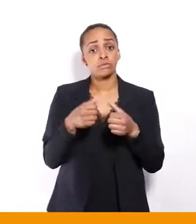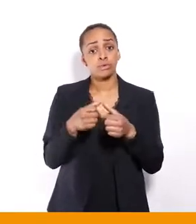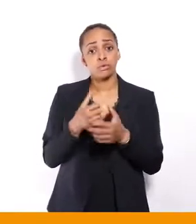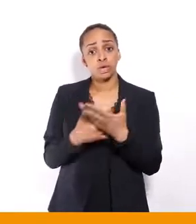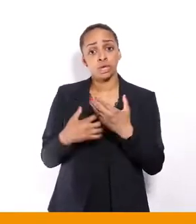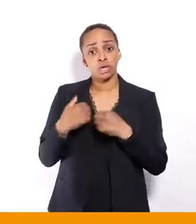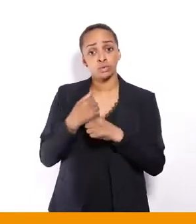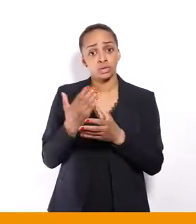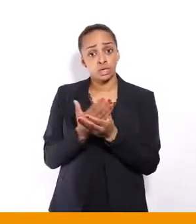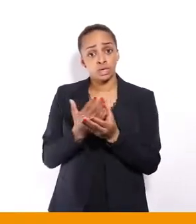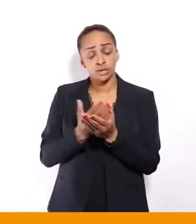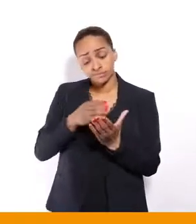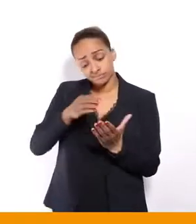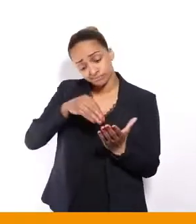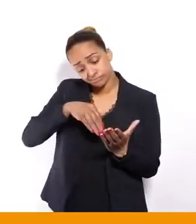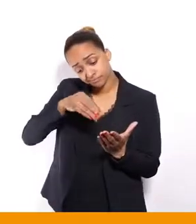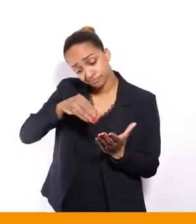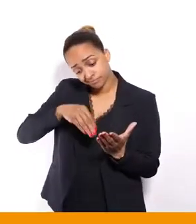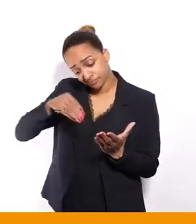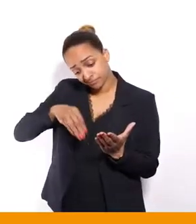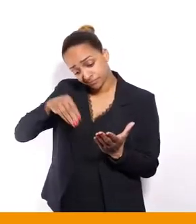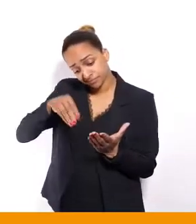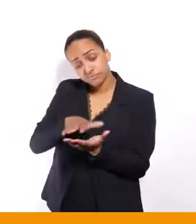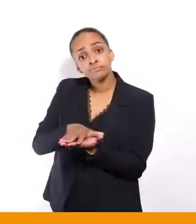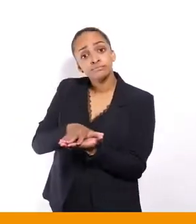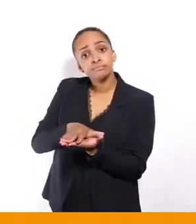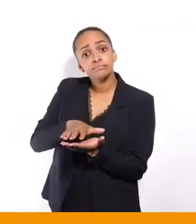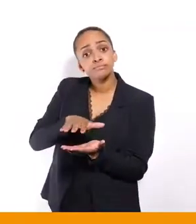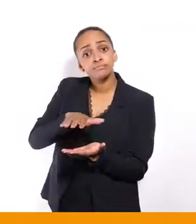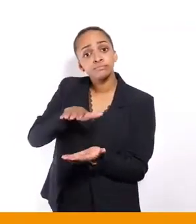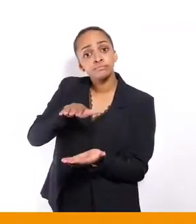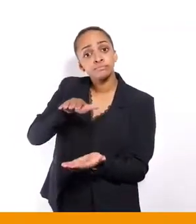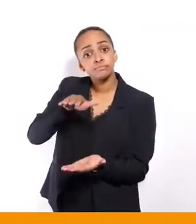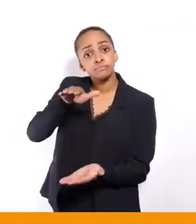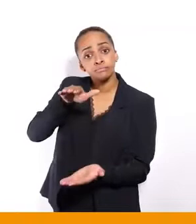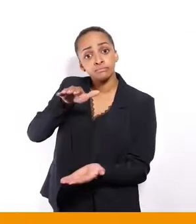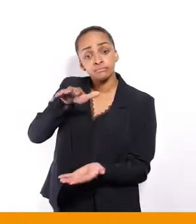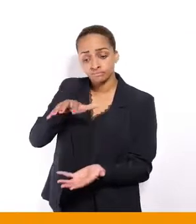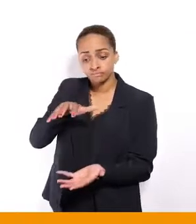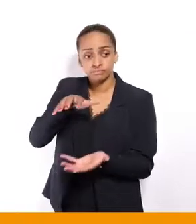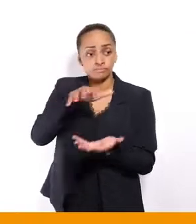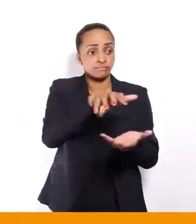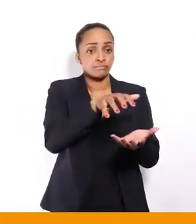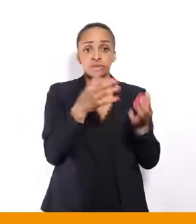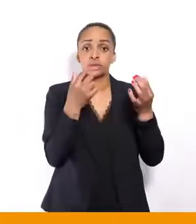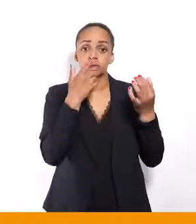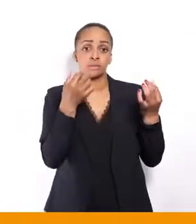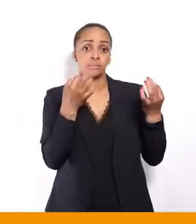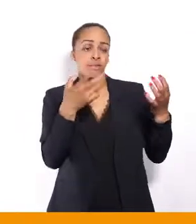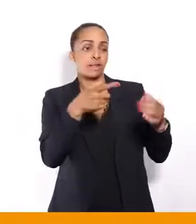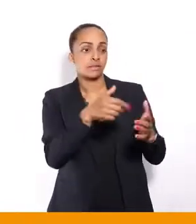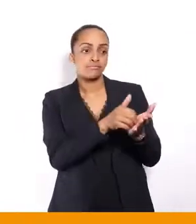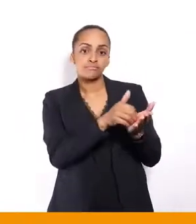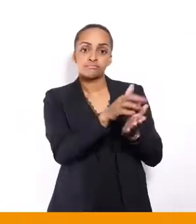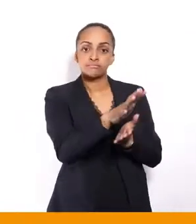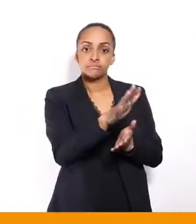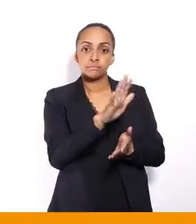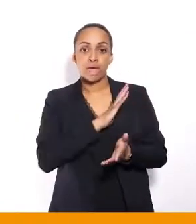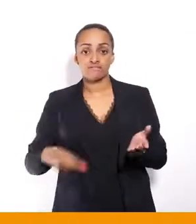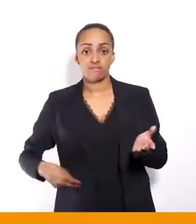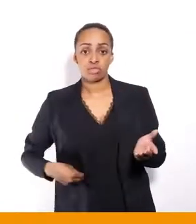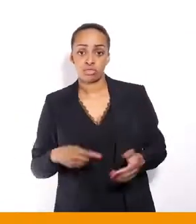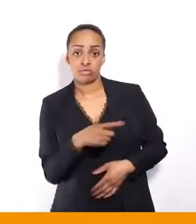des dossiers et qui cherchent à mettre le salarié en faute, voilà, en faute pour